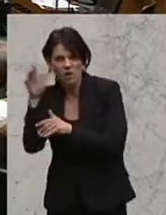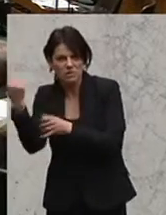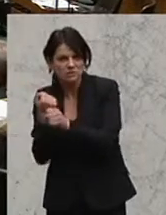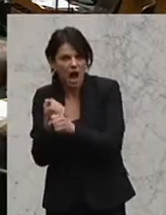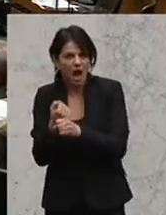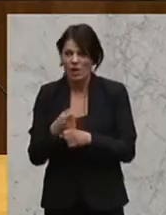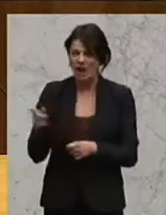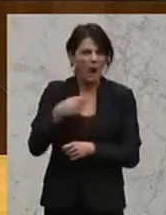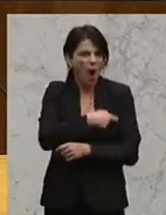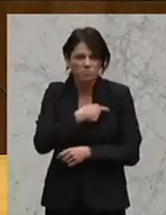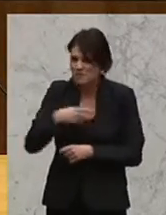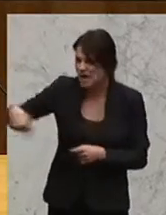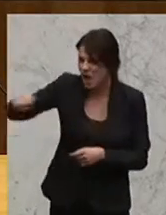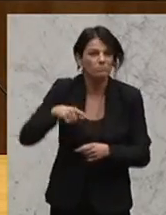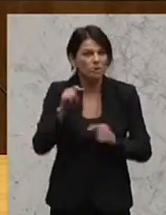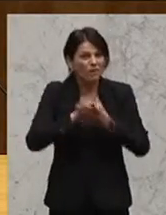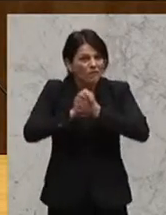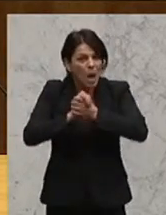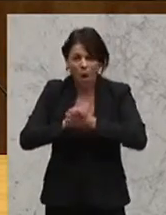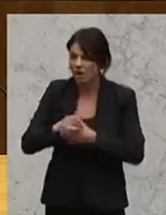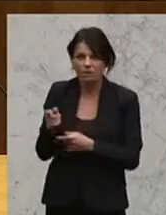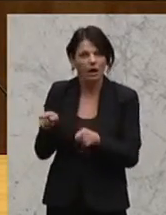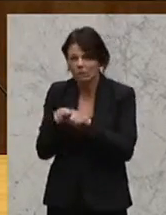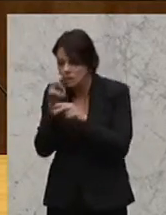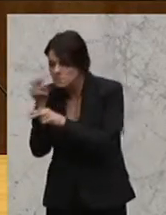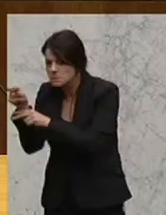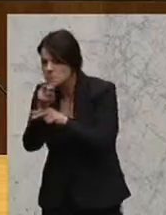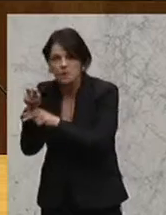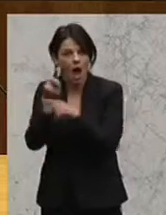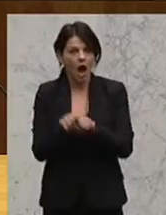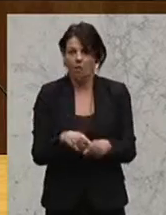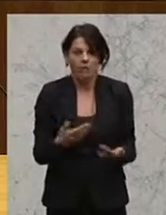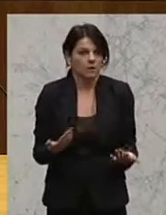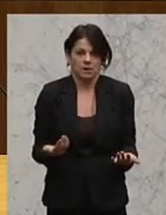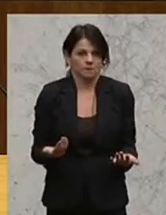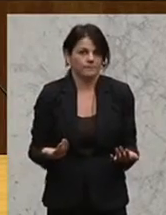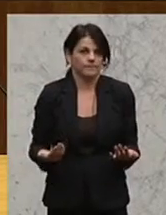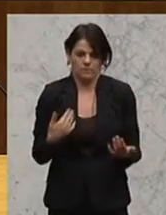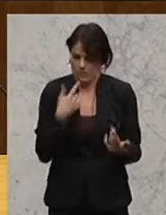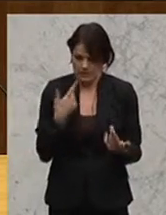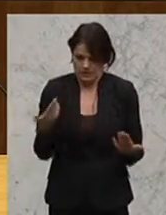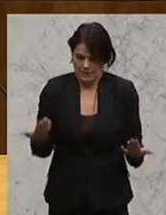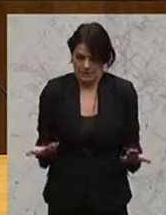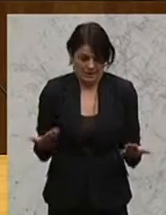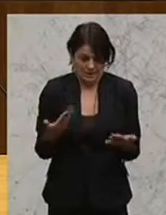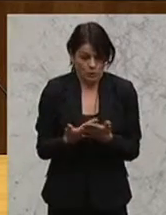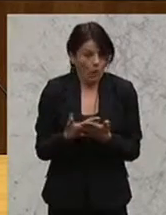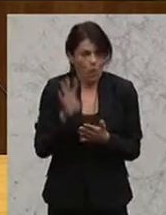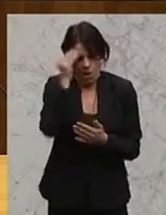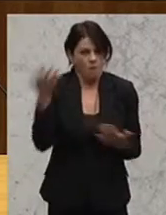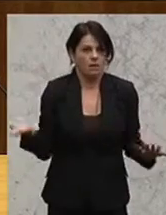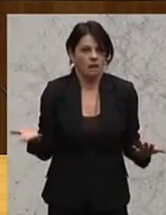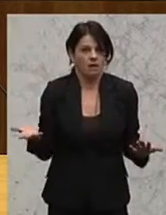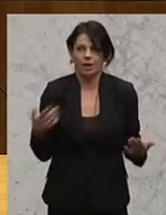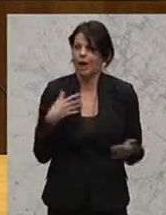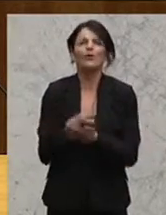also alle wirklich die Befreundeten schlechthin, muss man hier schlicht und einfach sagen, das ist so ungeheuerlich, dass man